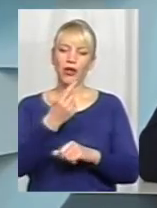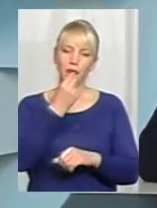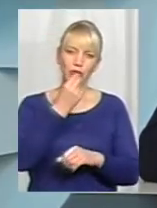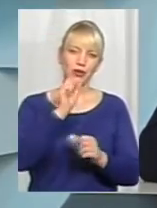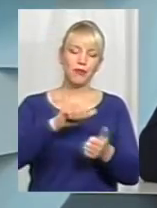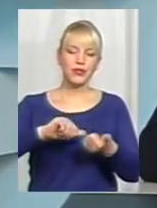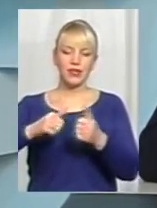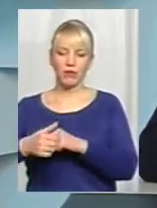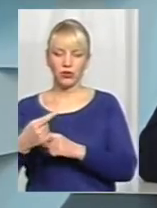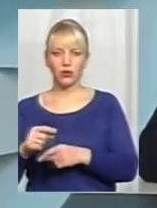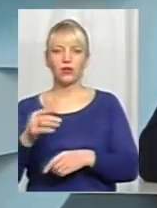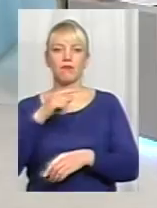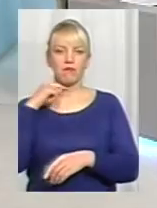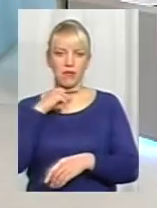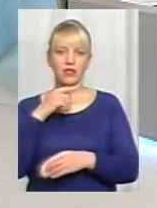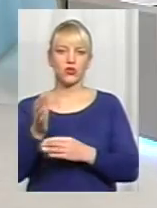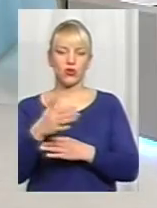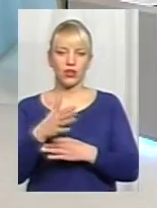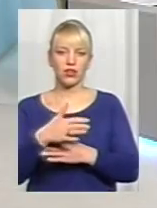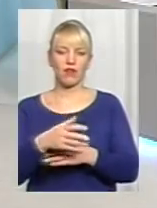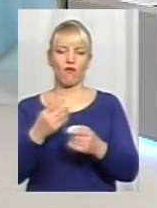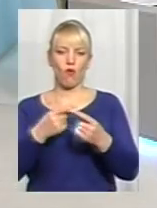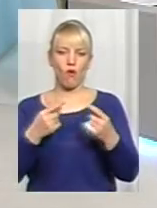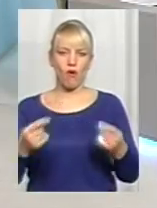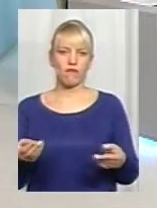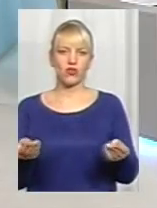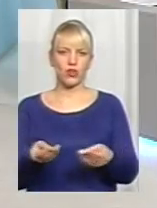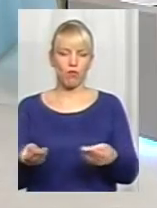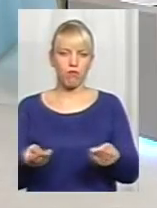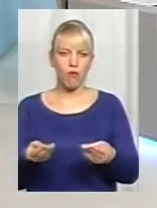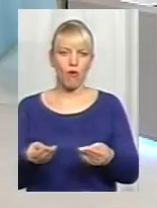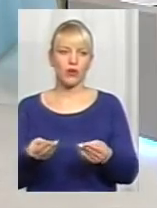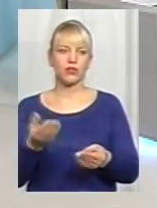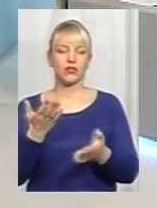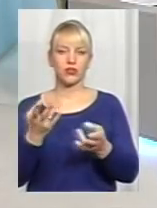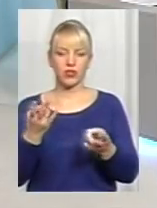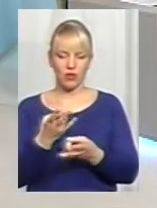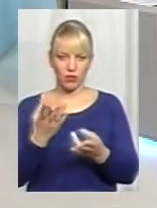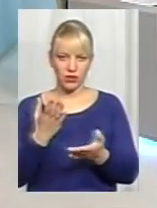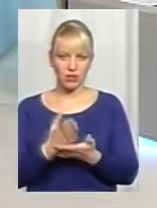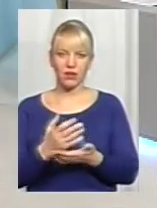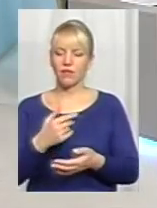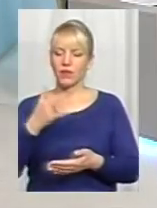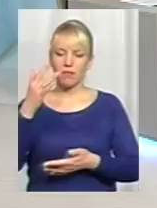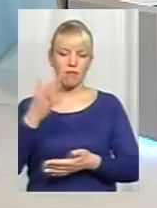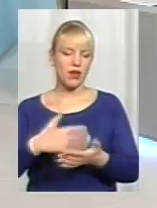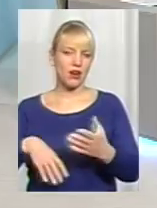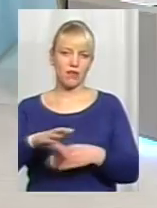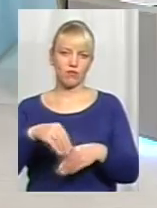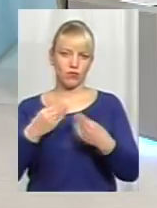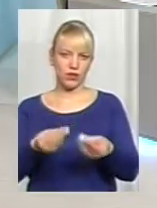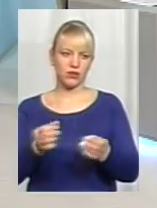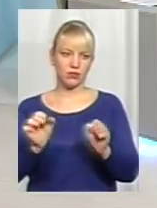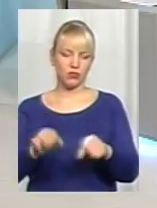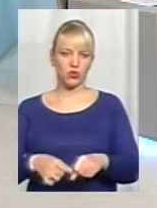інший. М'ясо, риба, овочі,'ясо, риба, овочі, борошно. Якщо її необхідність, може дати повній перелік. Дякую.